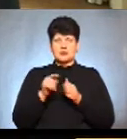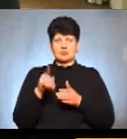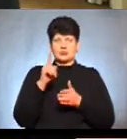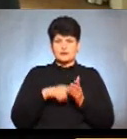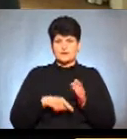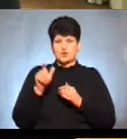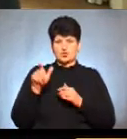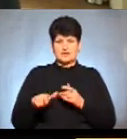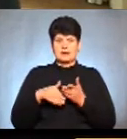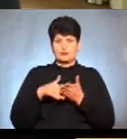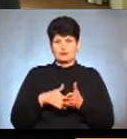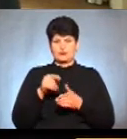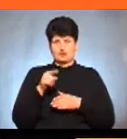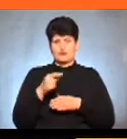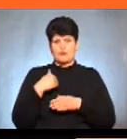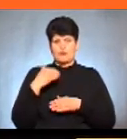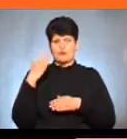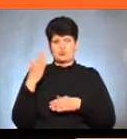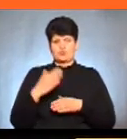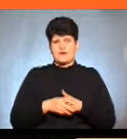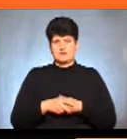людина, яка допоможе йому проголосувати.